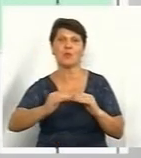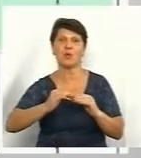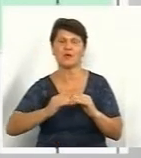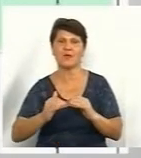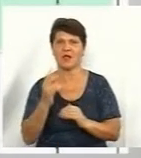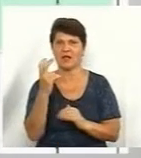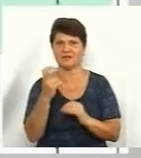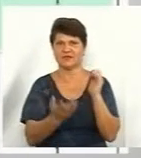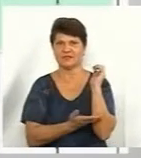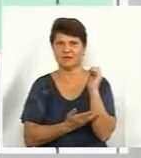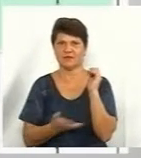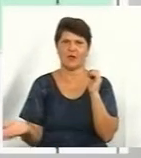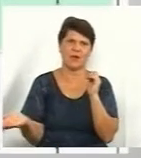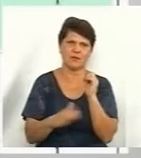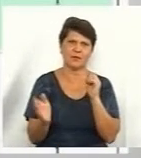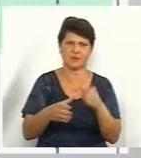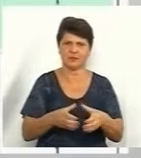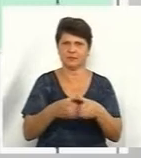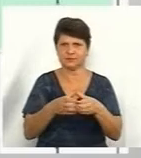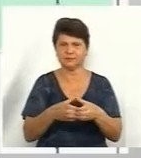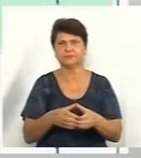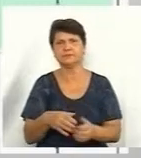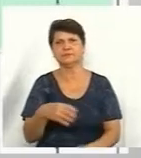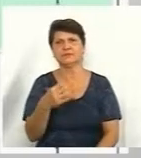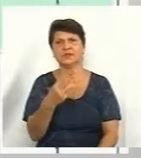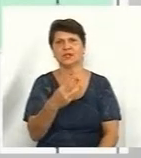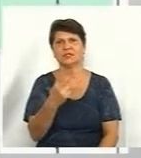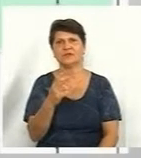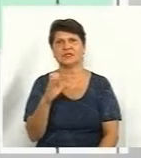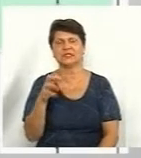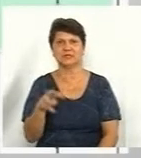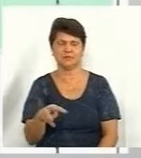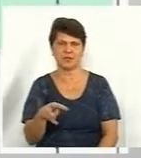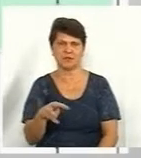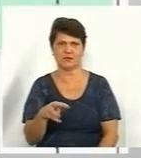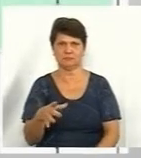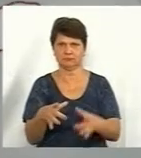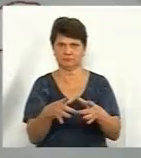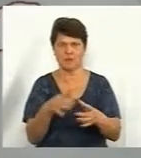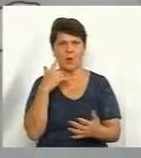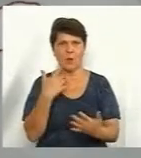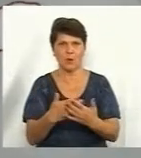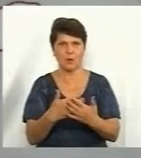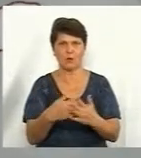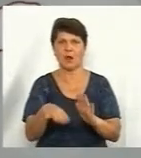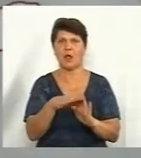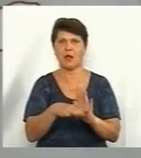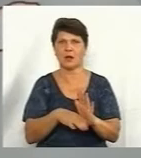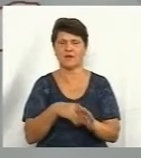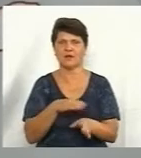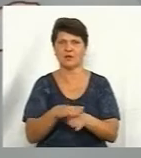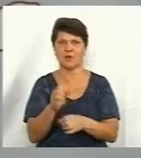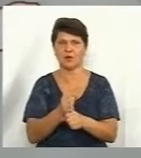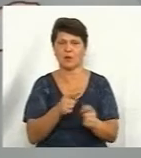200 дерев з діаметром стовбуру до і понад 32 сантиметри. Орієнтовний графік виконання робіт